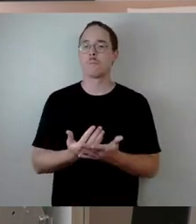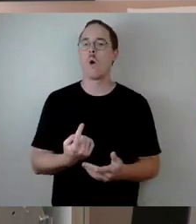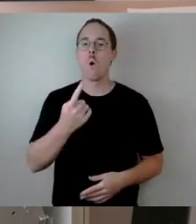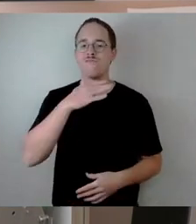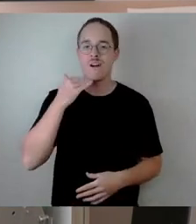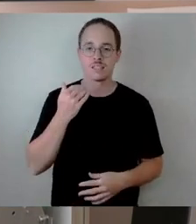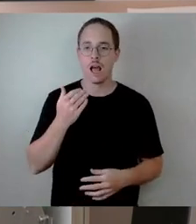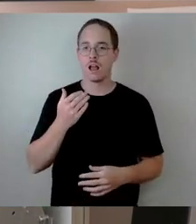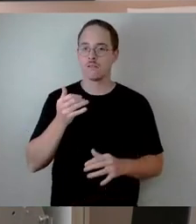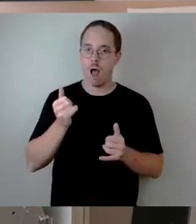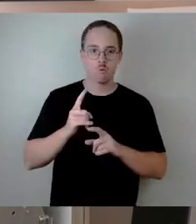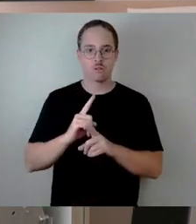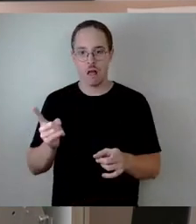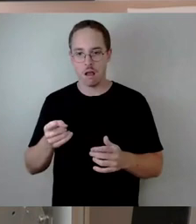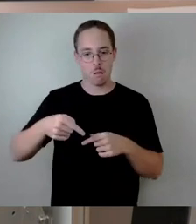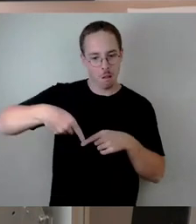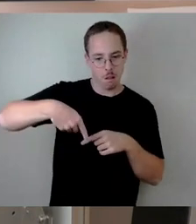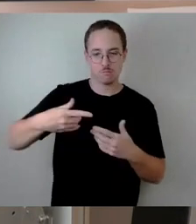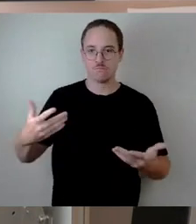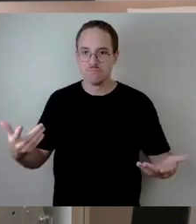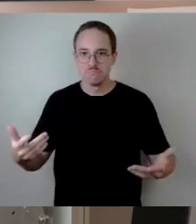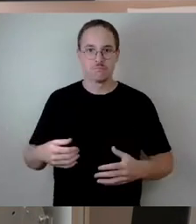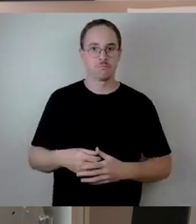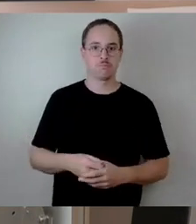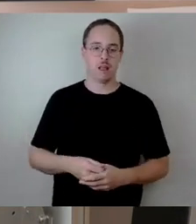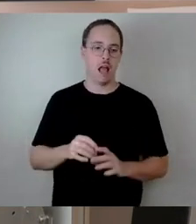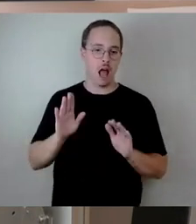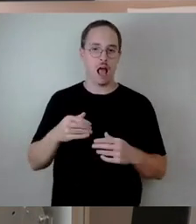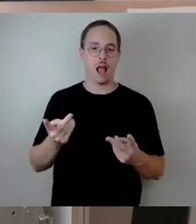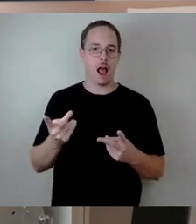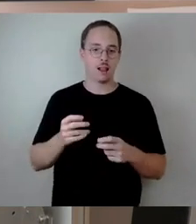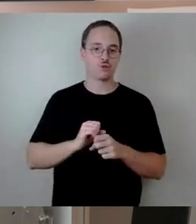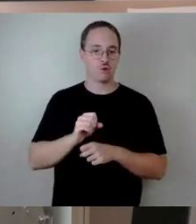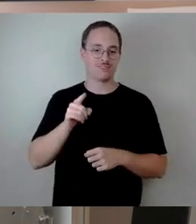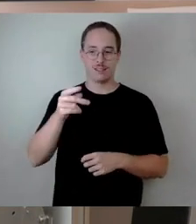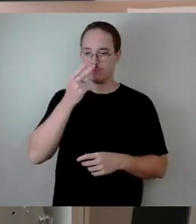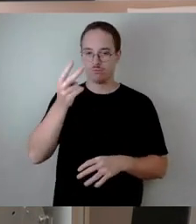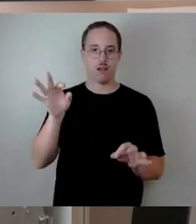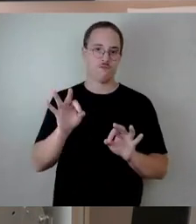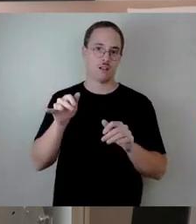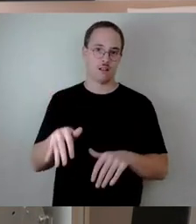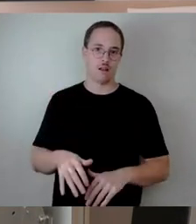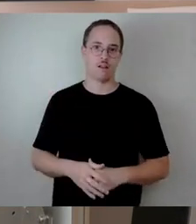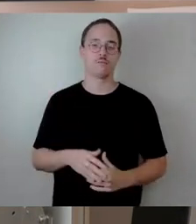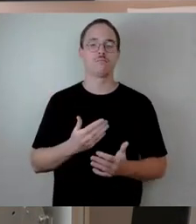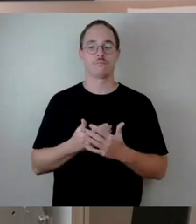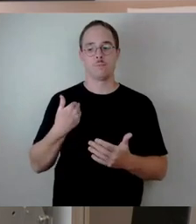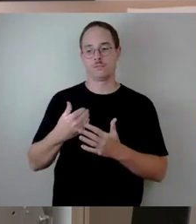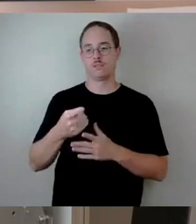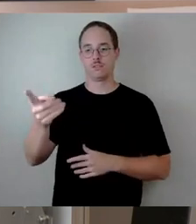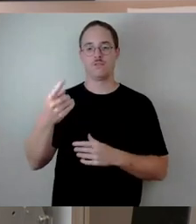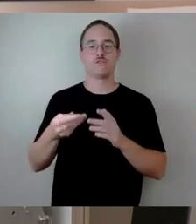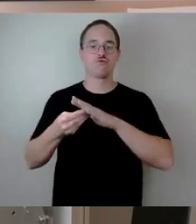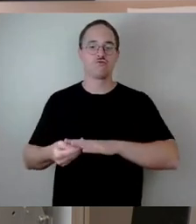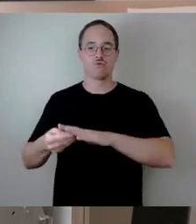haben wir geprüft, ob wir diese verbleibenden Teile mit Stützen sichern können und sie oben halten können. Diese Variante haben wir heute